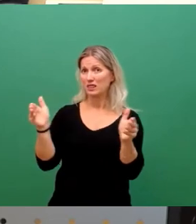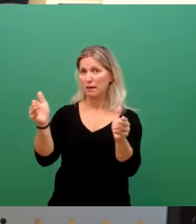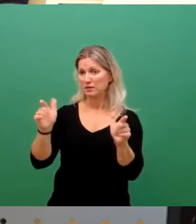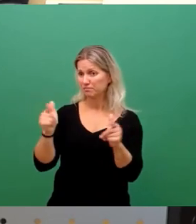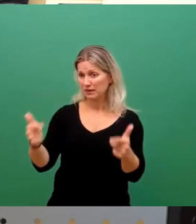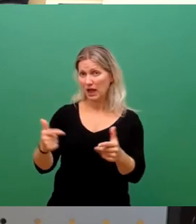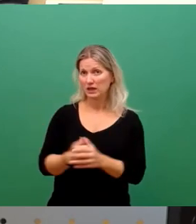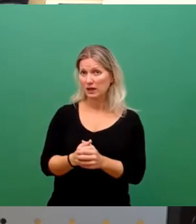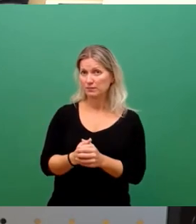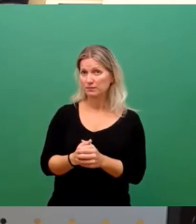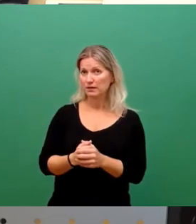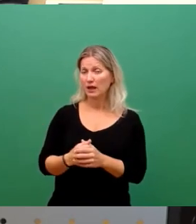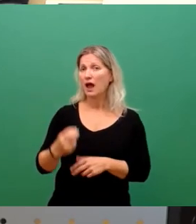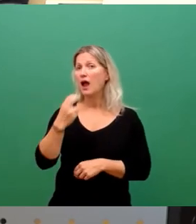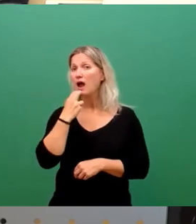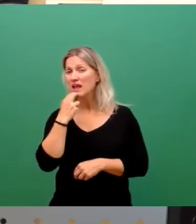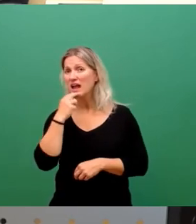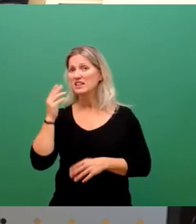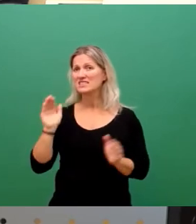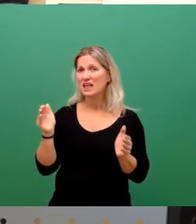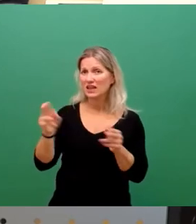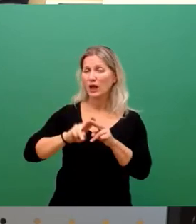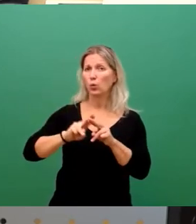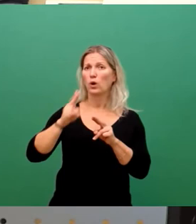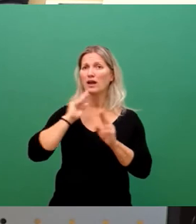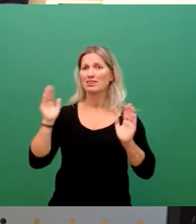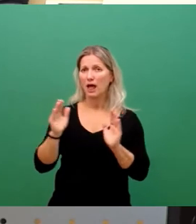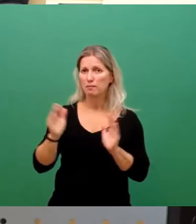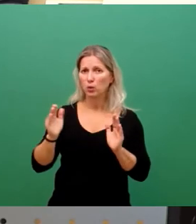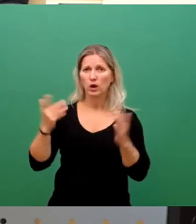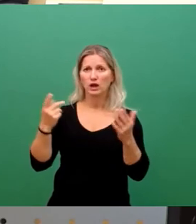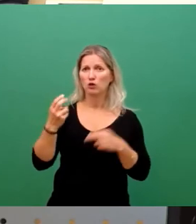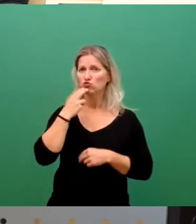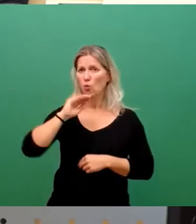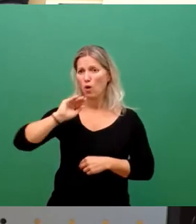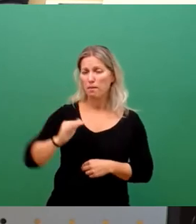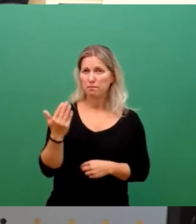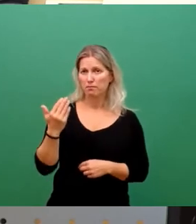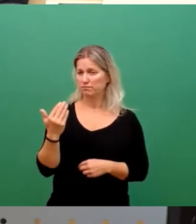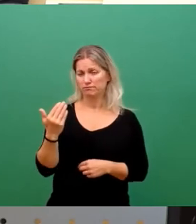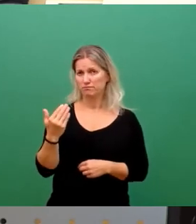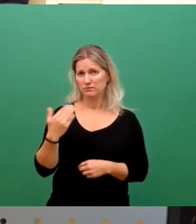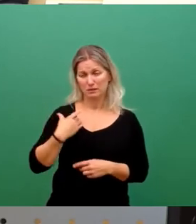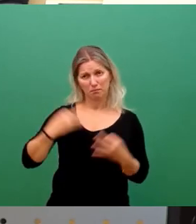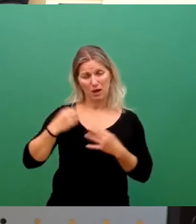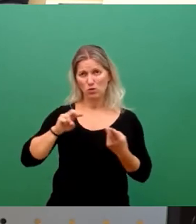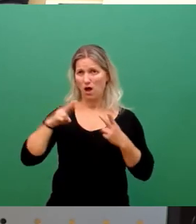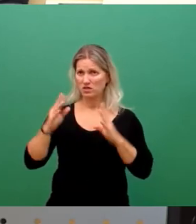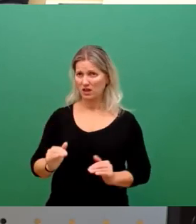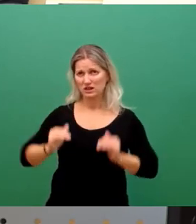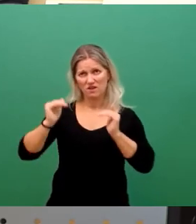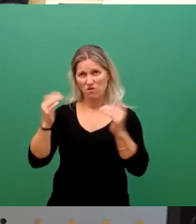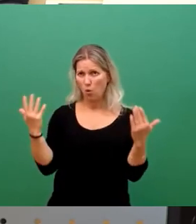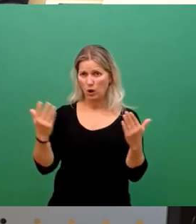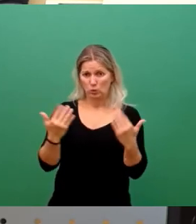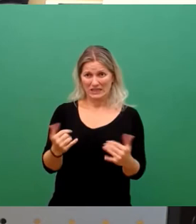Energetische Sanierung, Dämmung, Mieterinnenstrom, all das ist auch längst nicht auf dem Niveau, auf dem wir es brauchen. Und die jetzige Situation ist eben